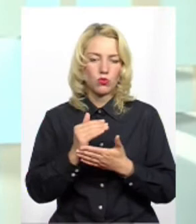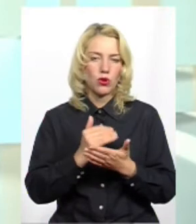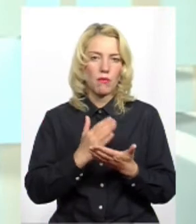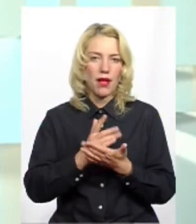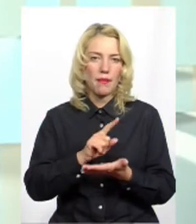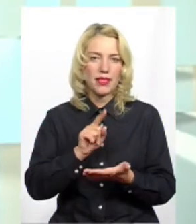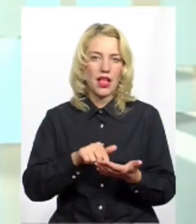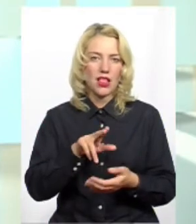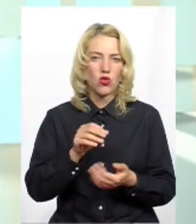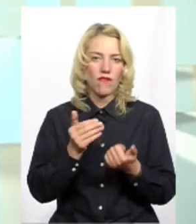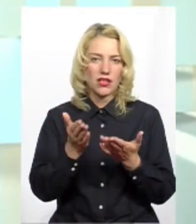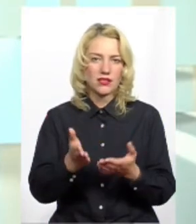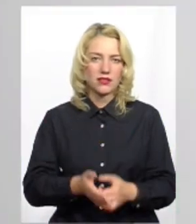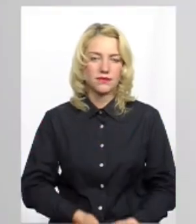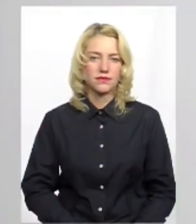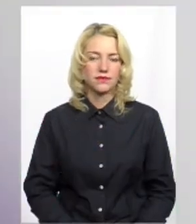вас питання. Прошу. Так, будь ласка.